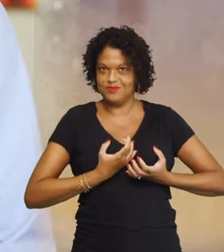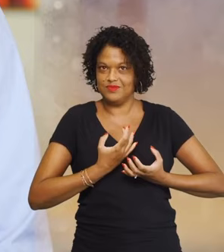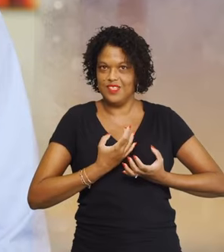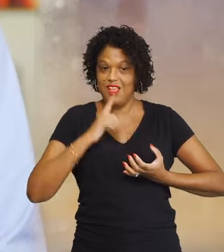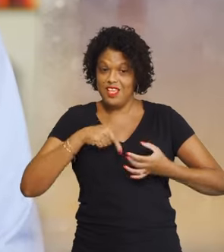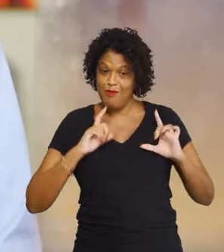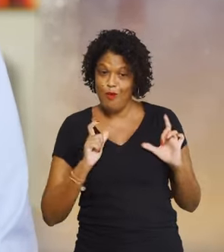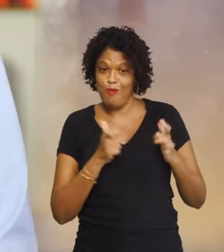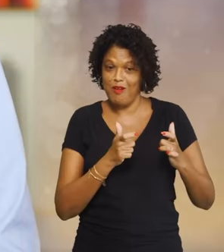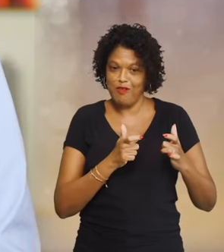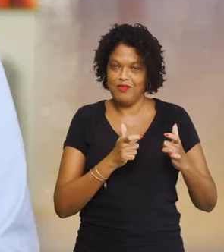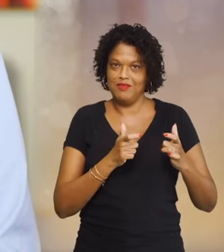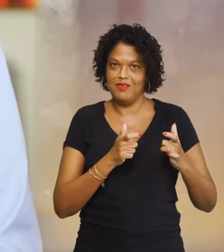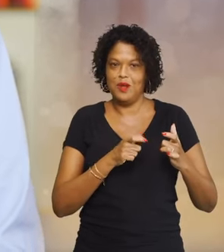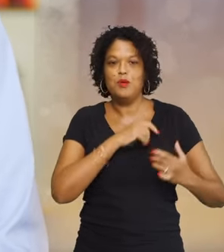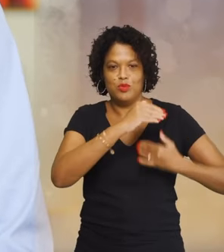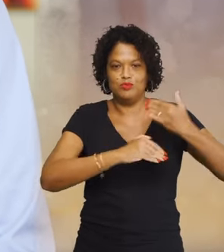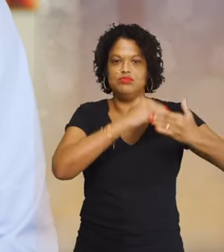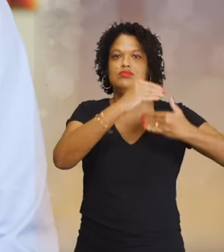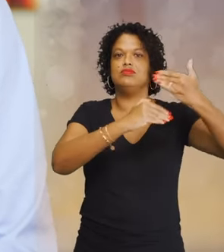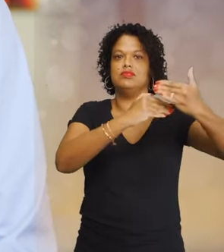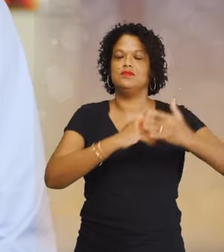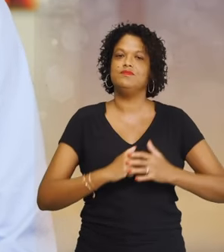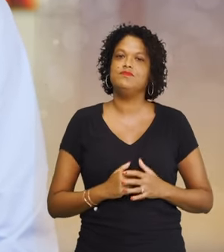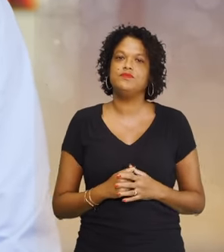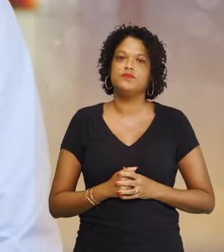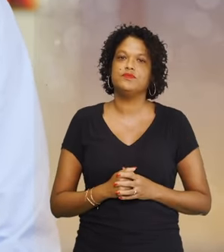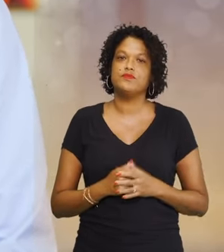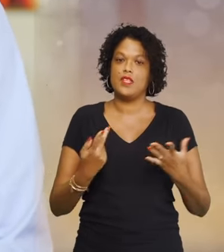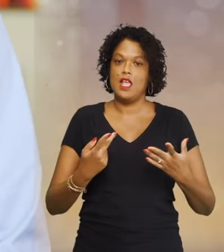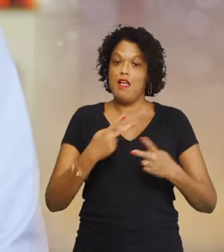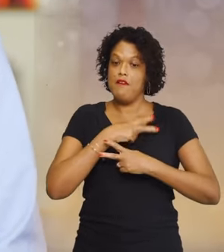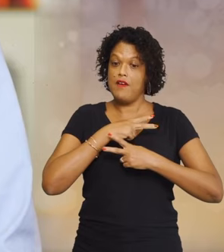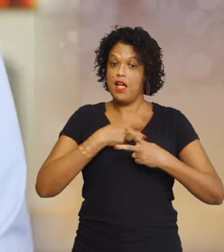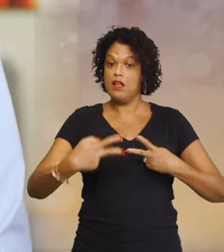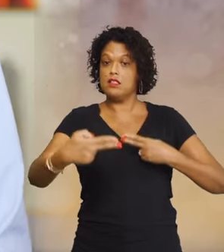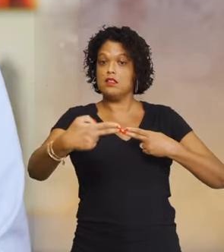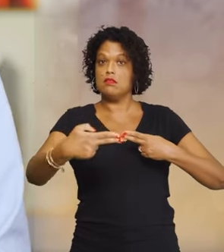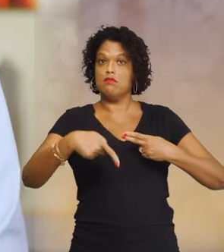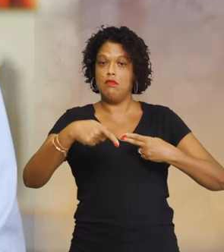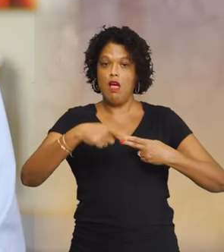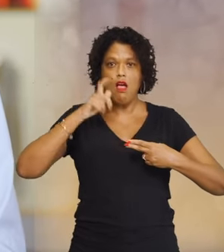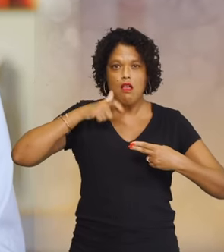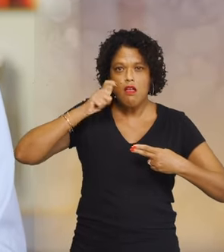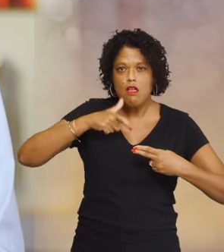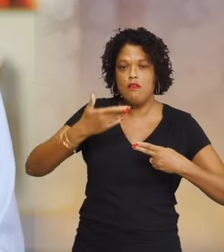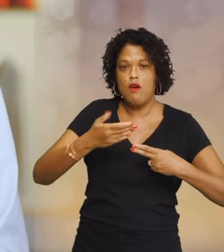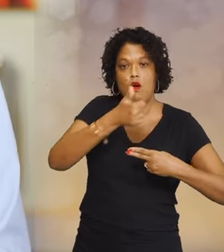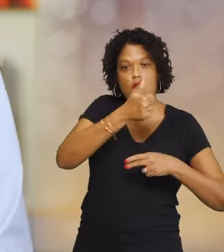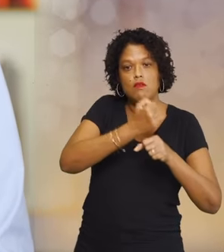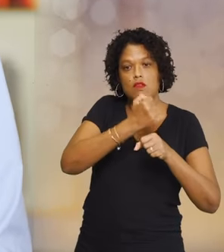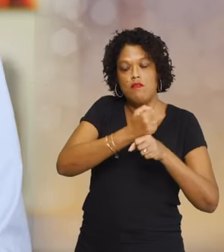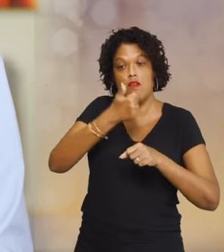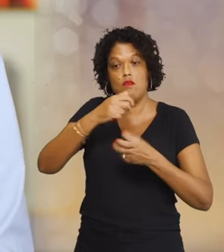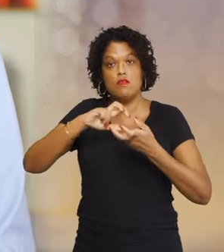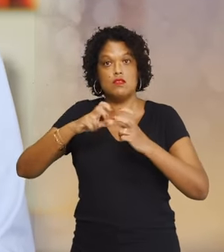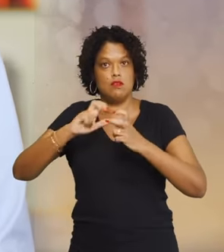lumière-là pour en faire un espace de progrès. Pendant les vacances, on a aussi multiplié les efforts pour qu'un job insaisonnier